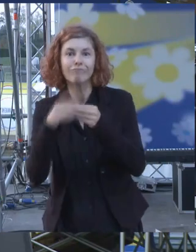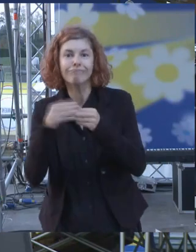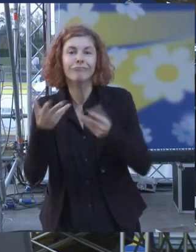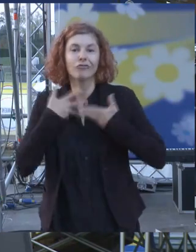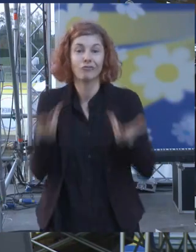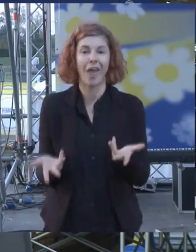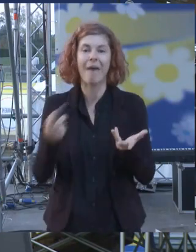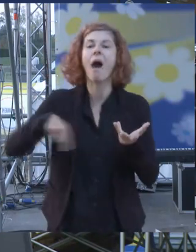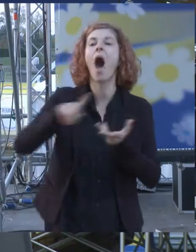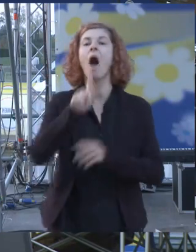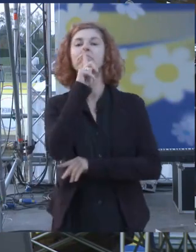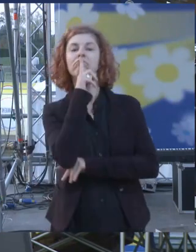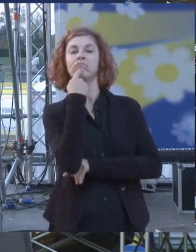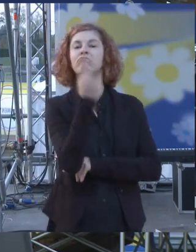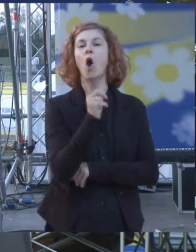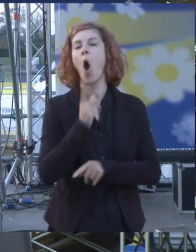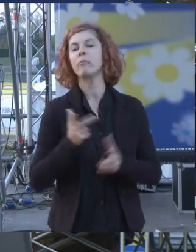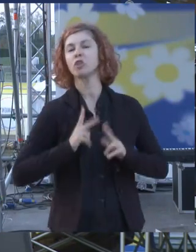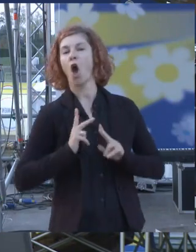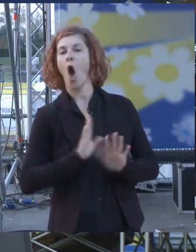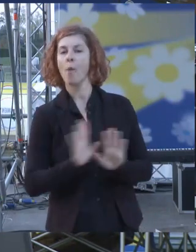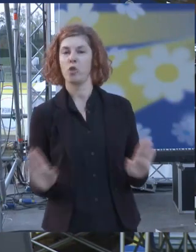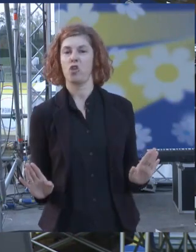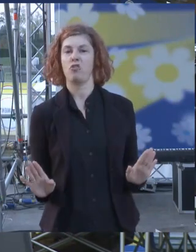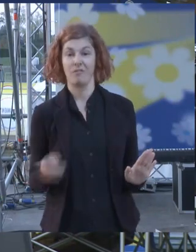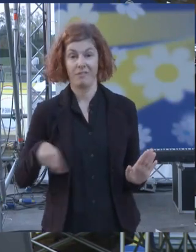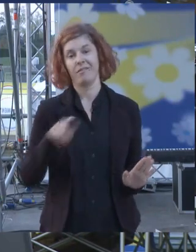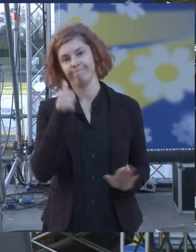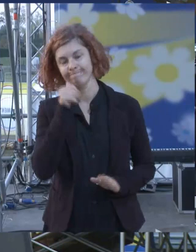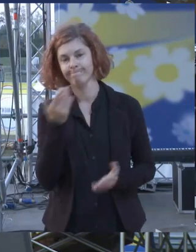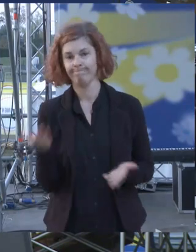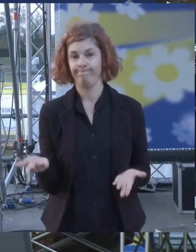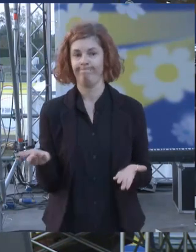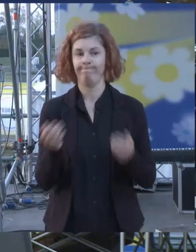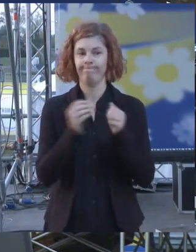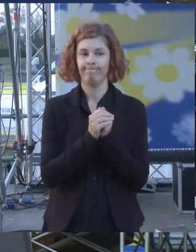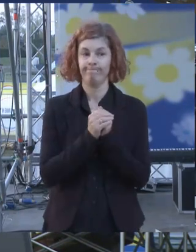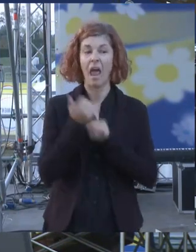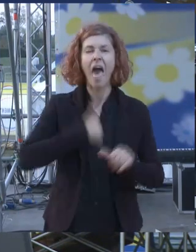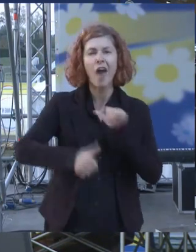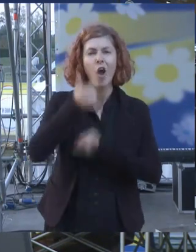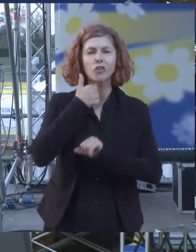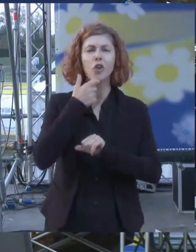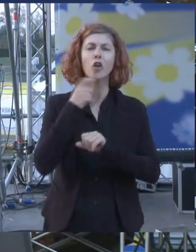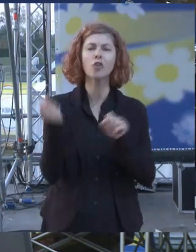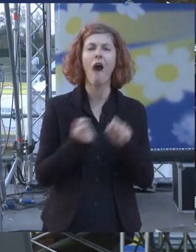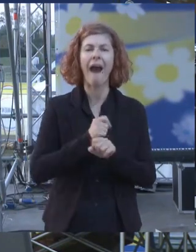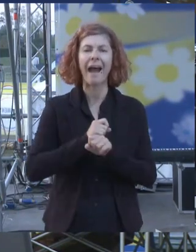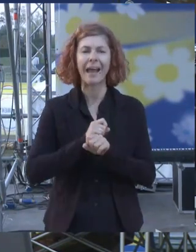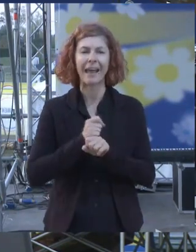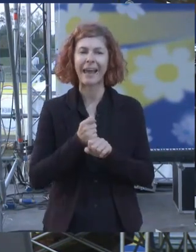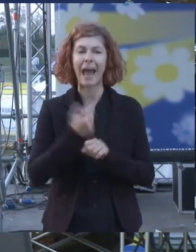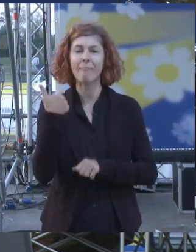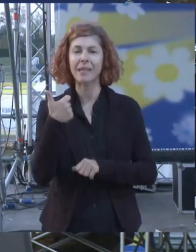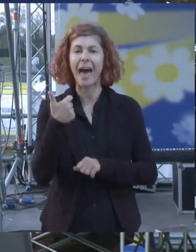l'anno scorso abbiamo deciso di festeggiare il capodanno con 24 ore di festa la festa di